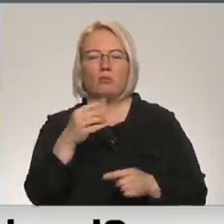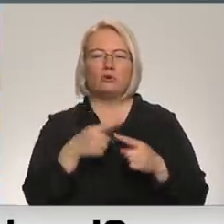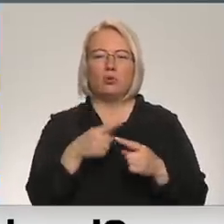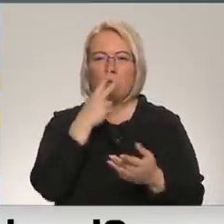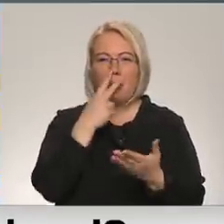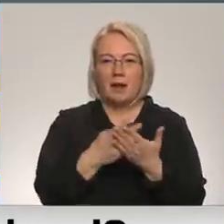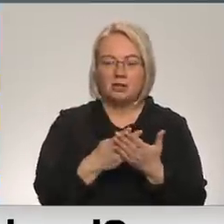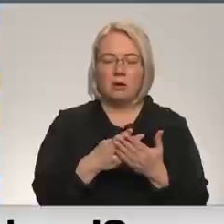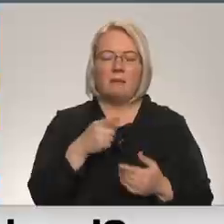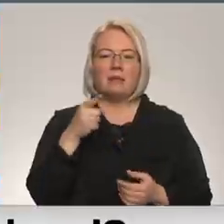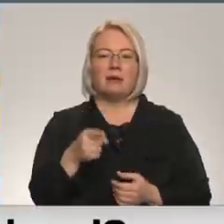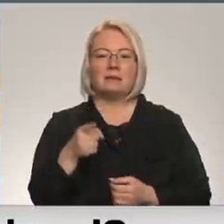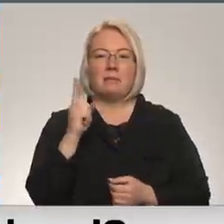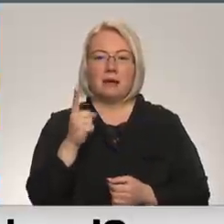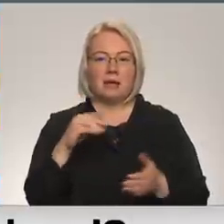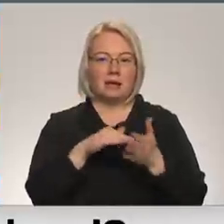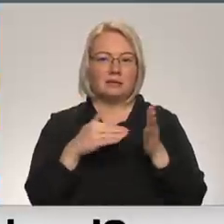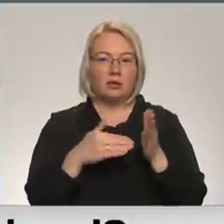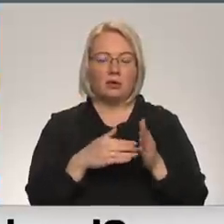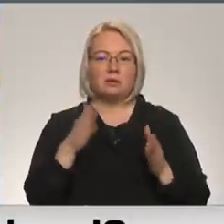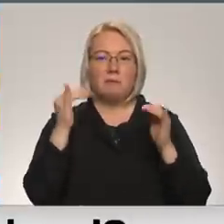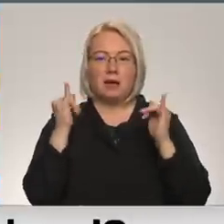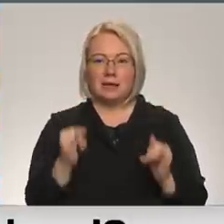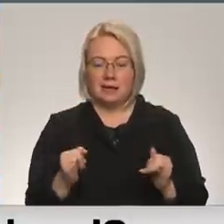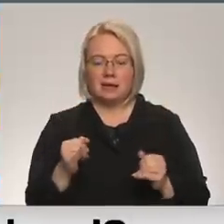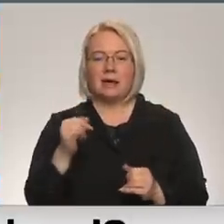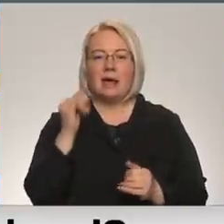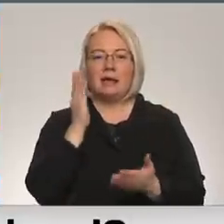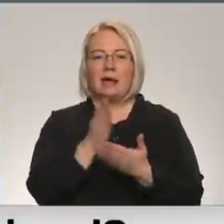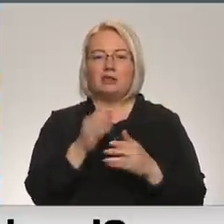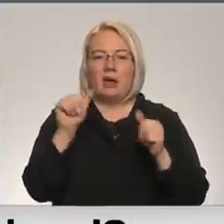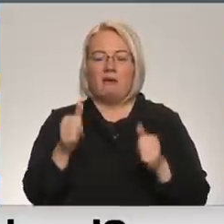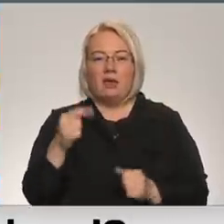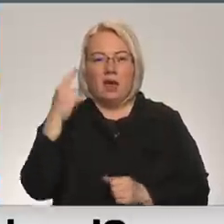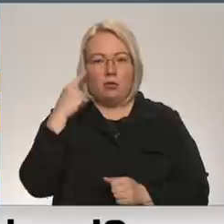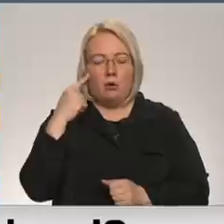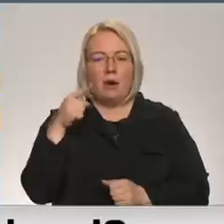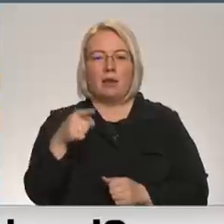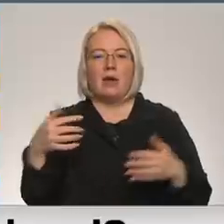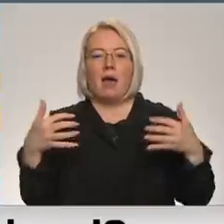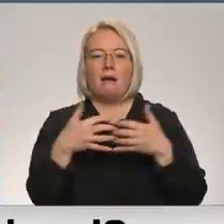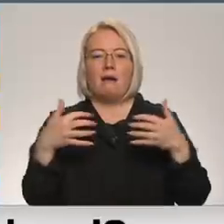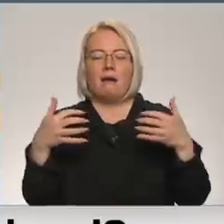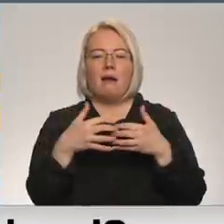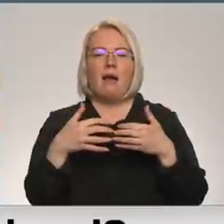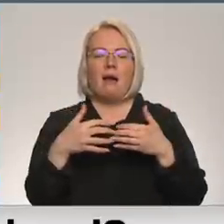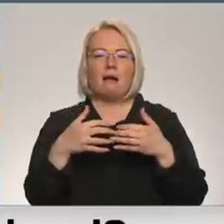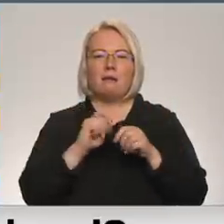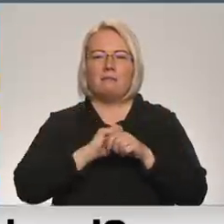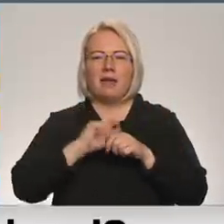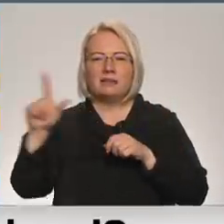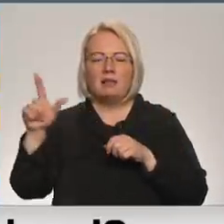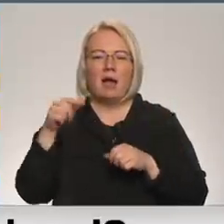tas, ka viņš brīdināja, ka situācija tikai pasliktās, es domāju, tiešā veidā viņš domā to, ka šī kara eskalācija, kuru mēs redzam,